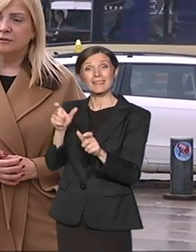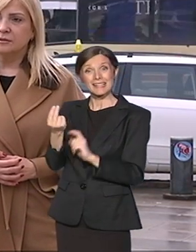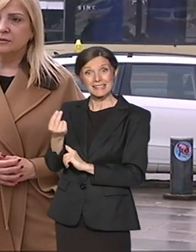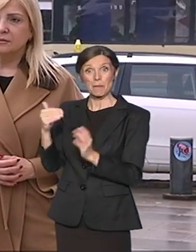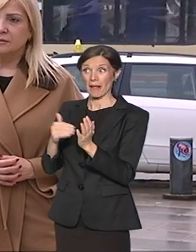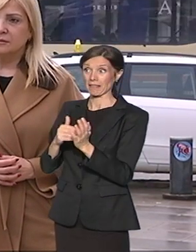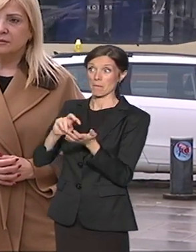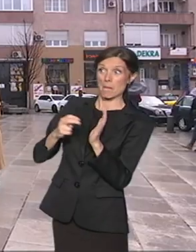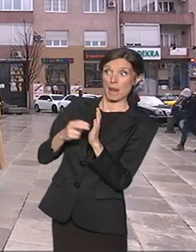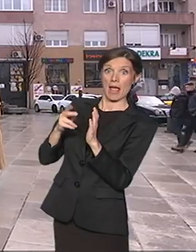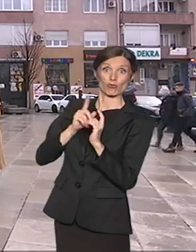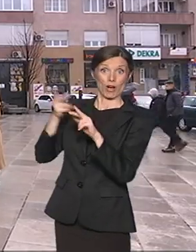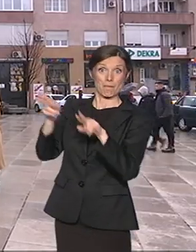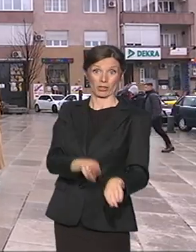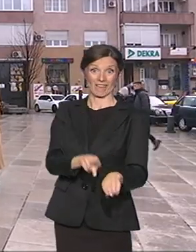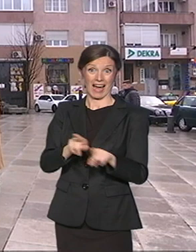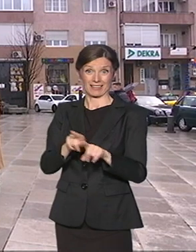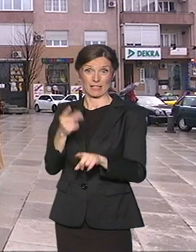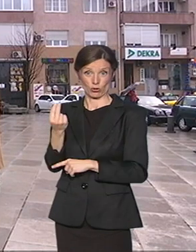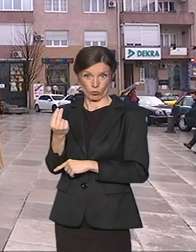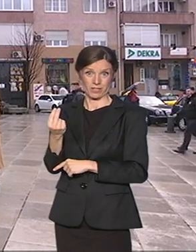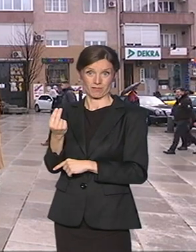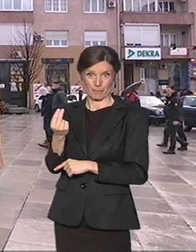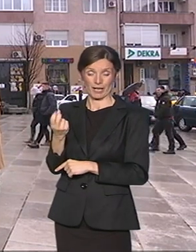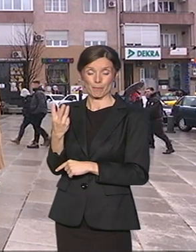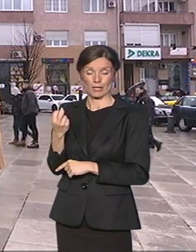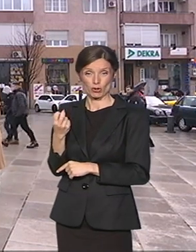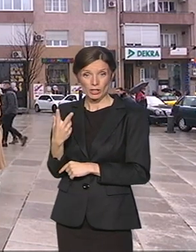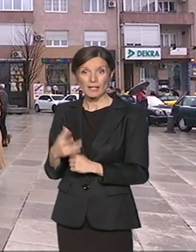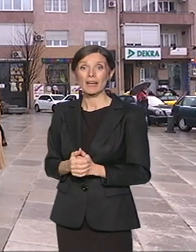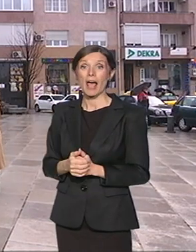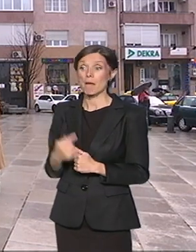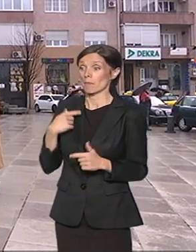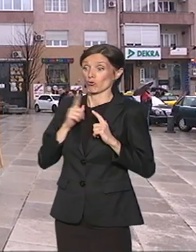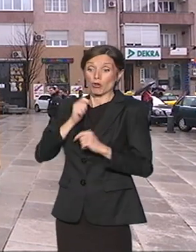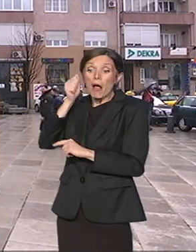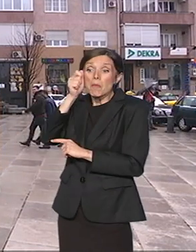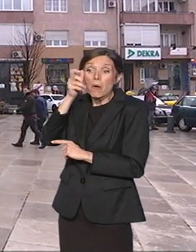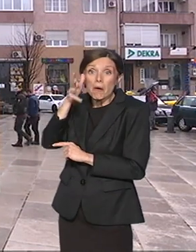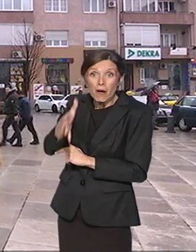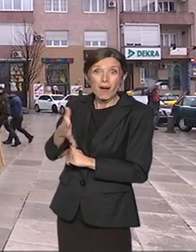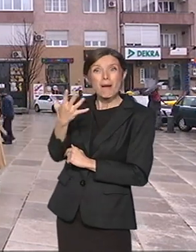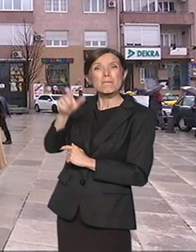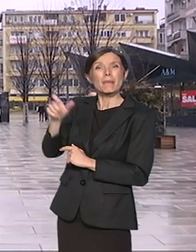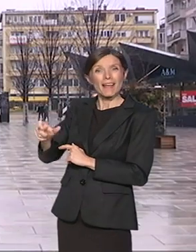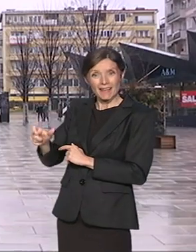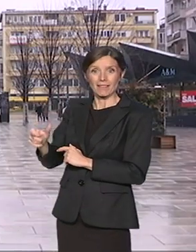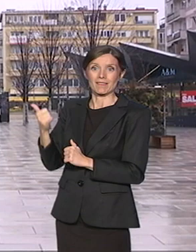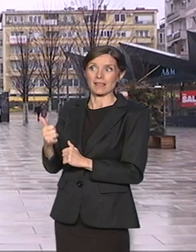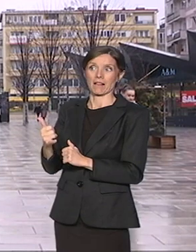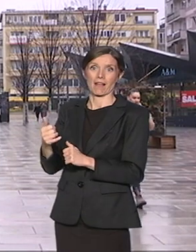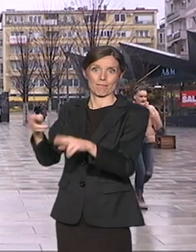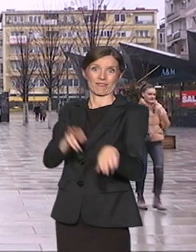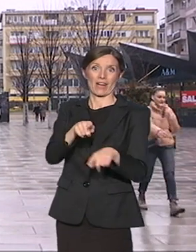vratiti i mi očekujemo svakog dana da se ti ljudi usele u svoje stanove. Ključni